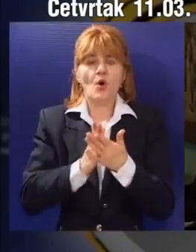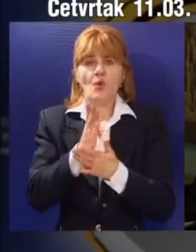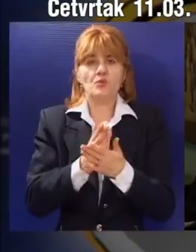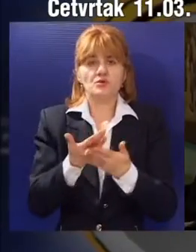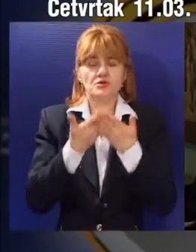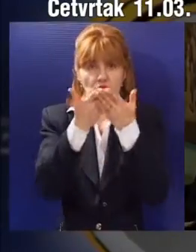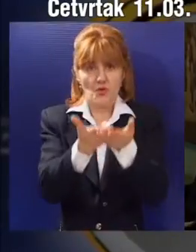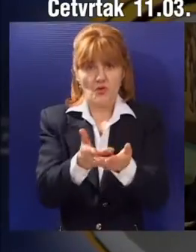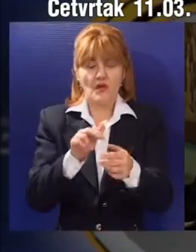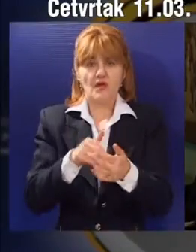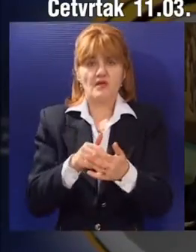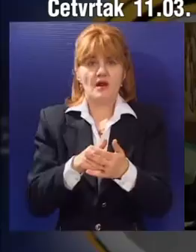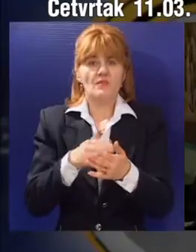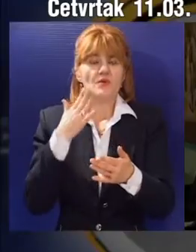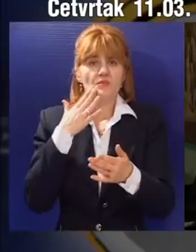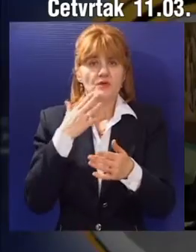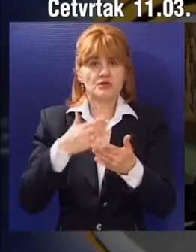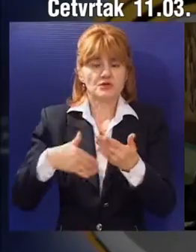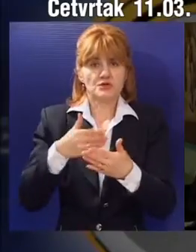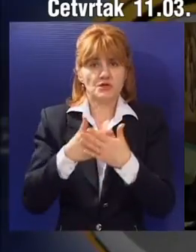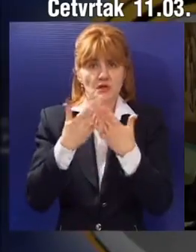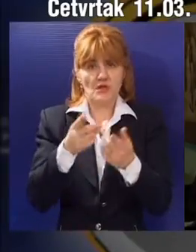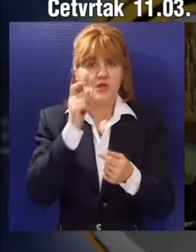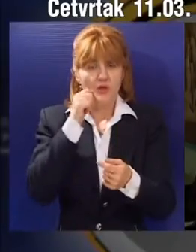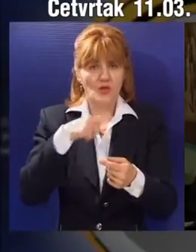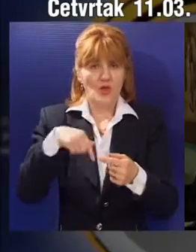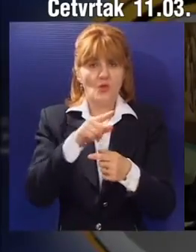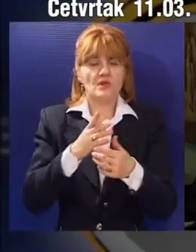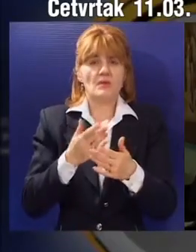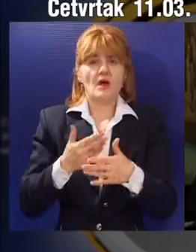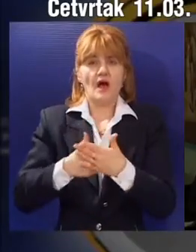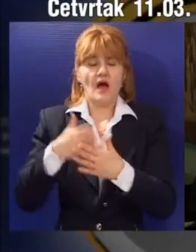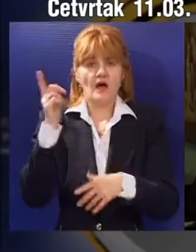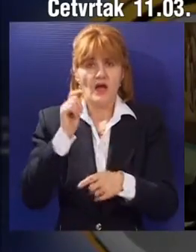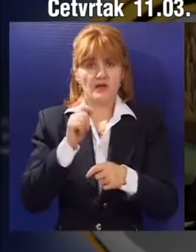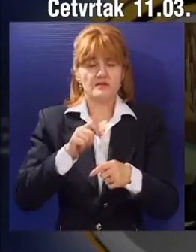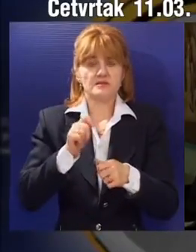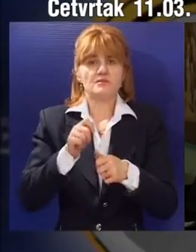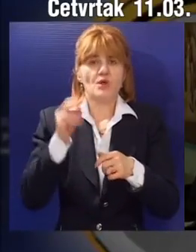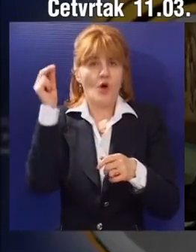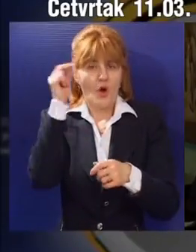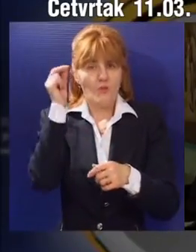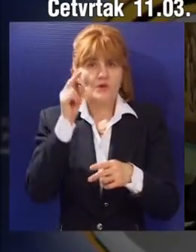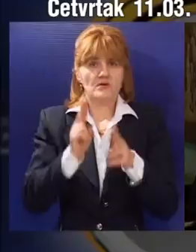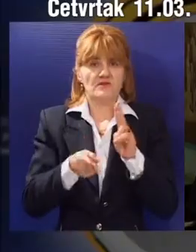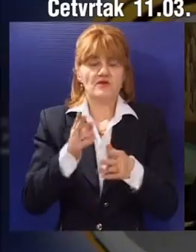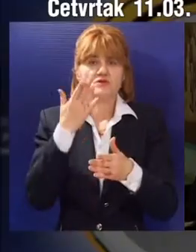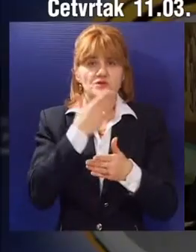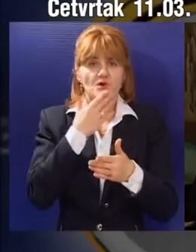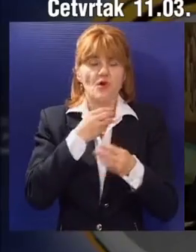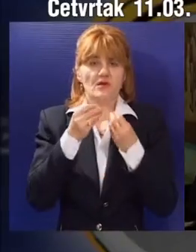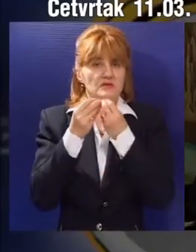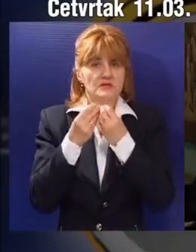usluge, da ne kažemo gradska uprava, tako i sve ostale ustanove kulture, obrazovanje, kako srednje, tako osnovne,